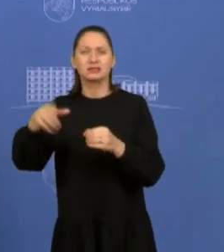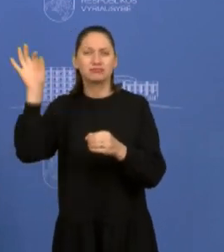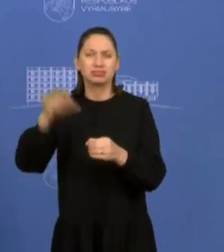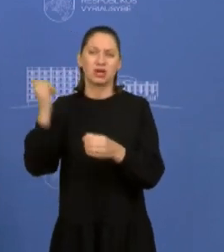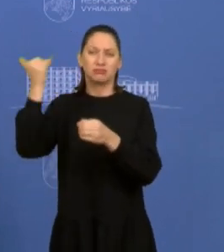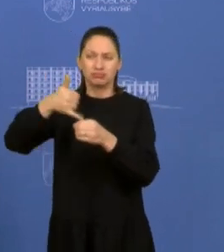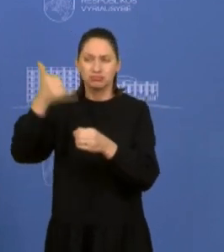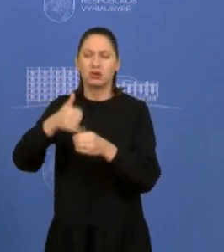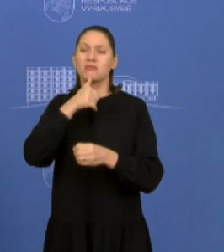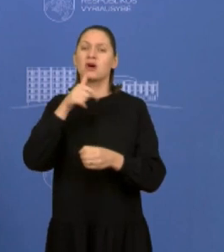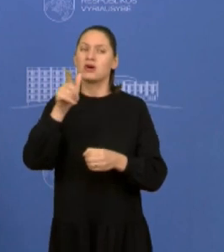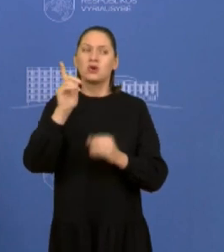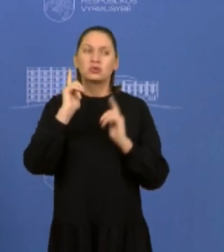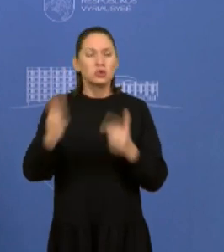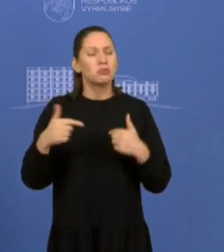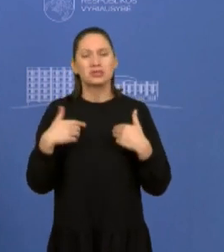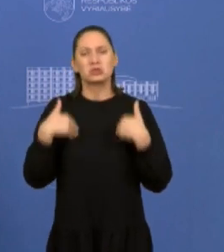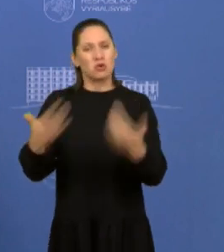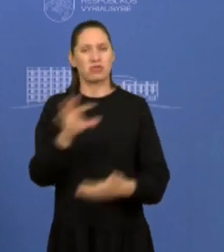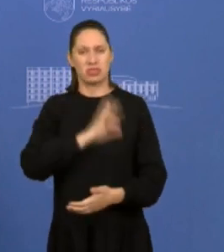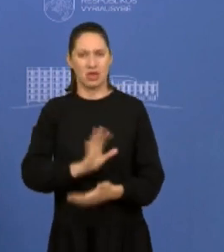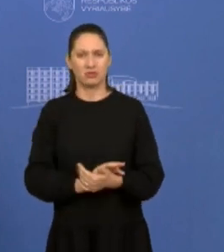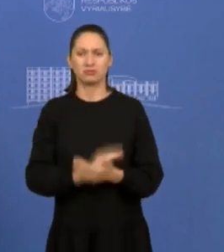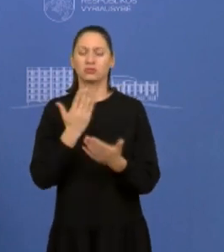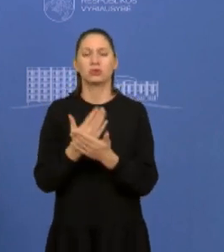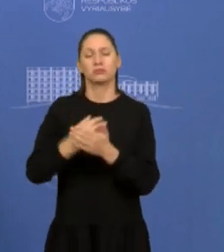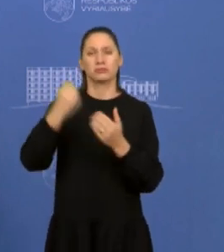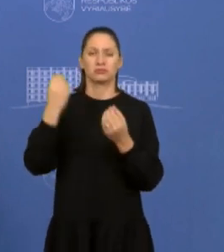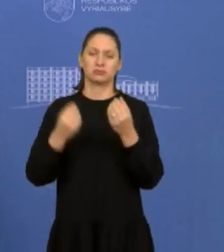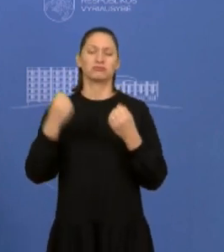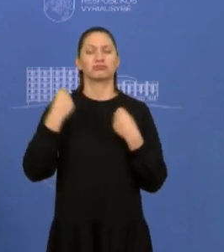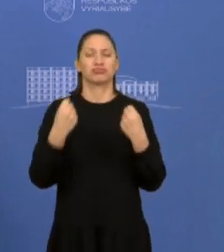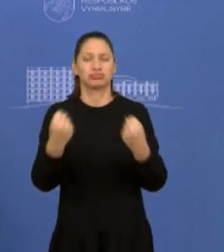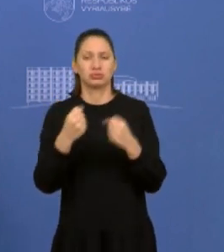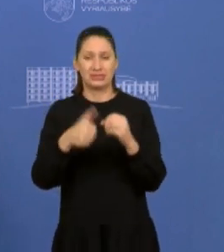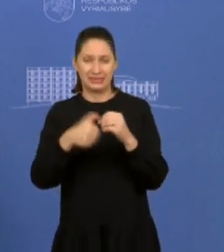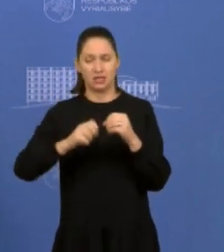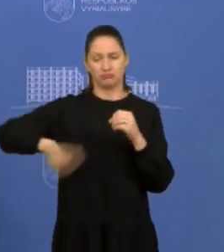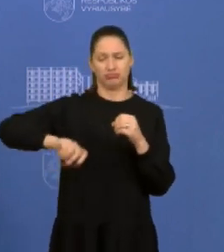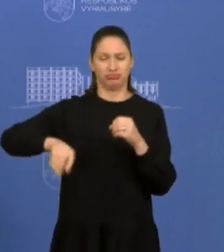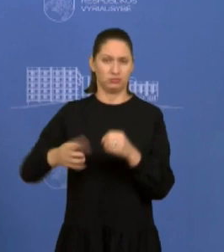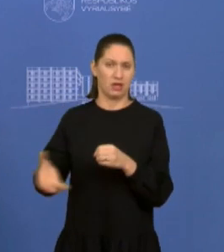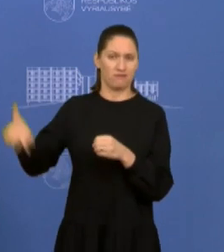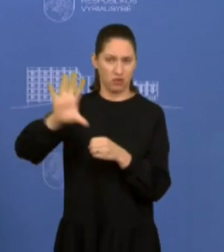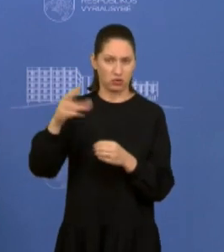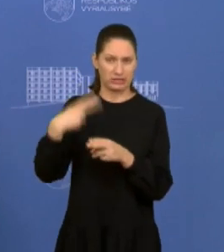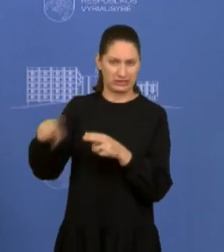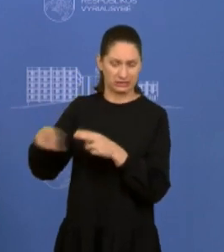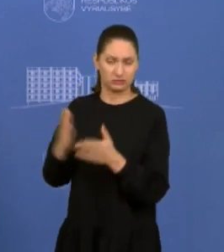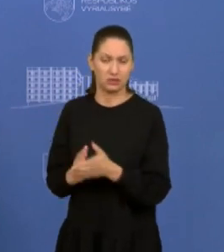jį privačiam transportu, iš tikrųjų importuojam taršą į miestus. Tai iš tikrųjų ta paskata rengtis